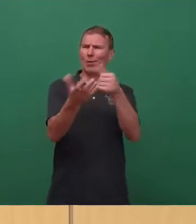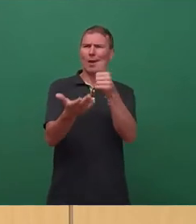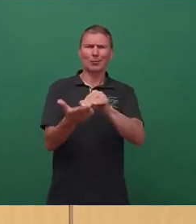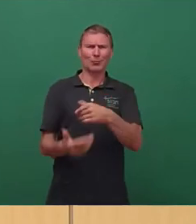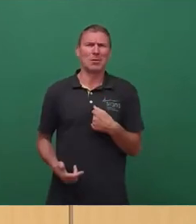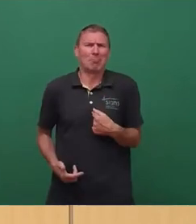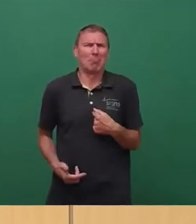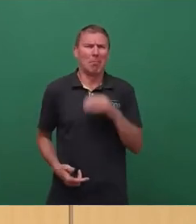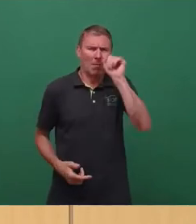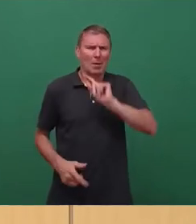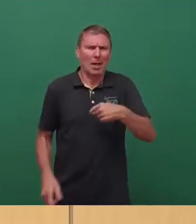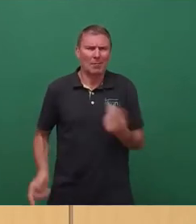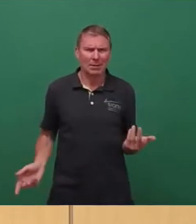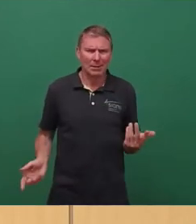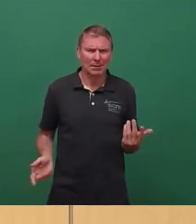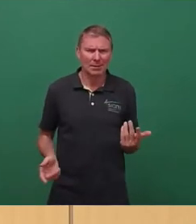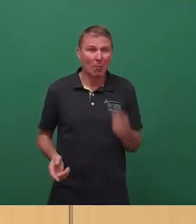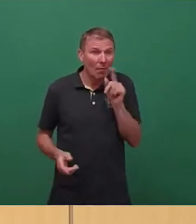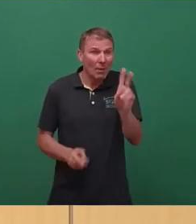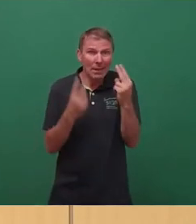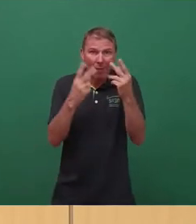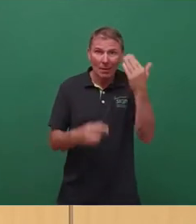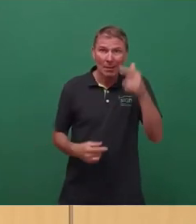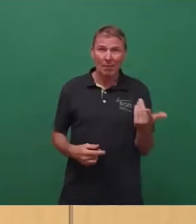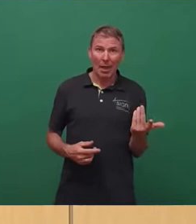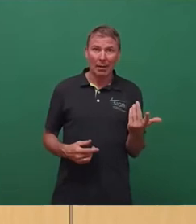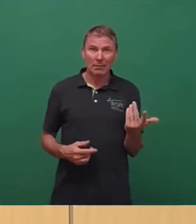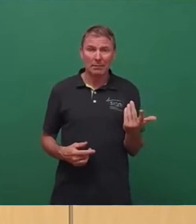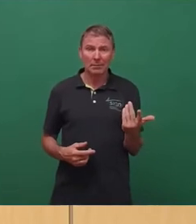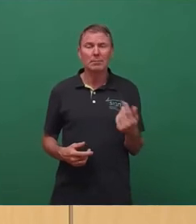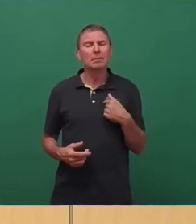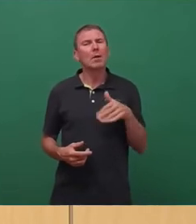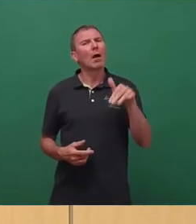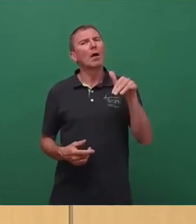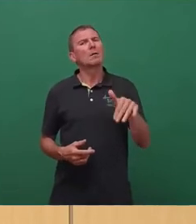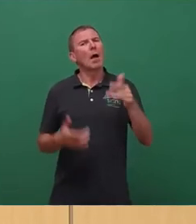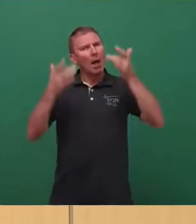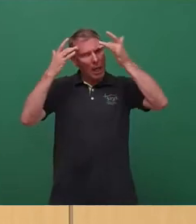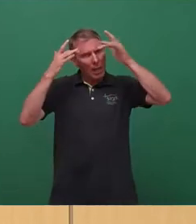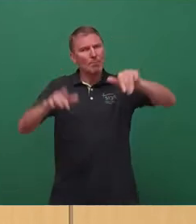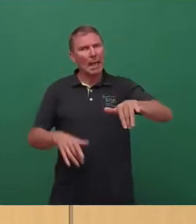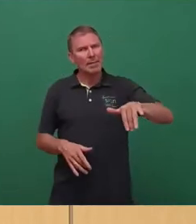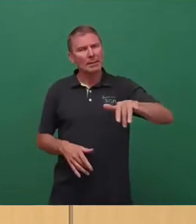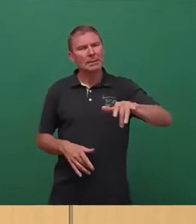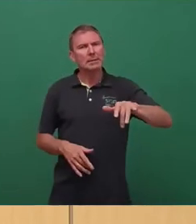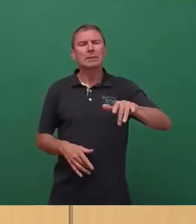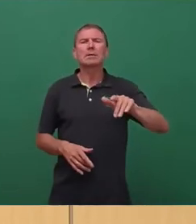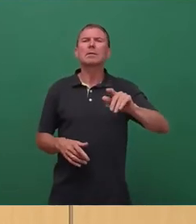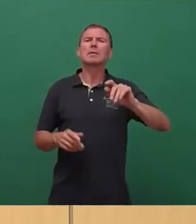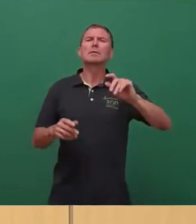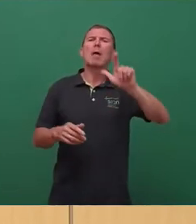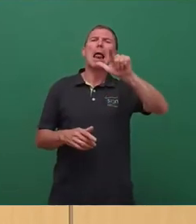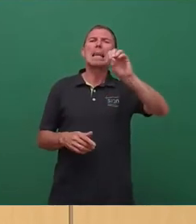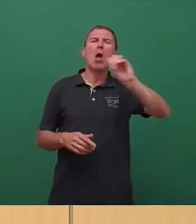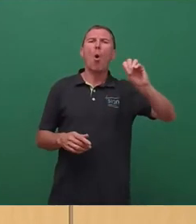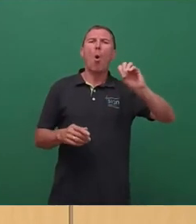Selbst wenn es elementar wichtig ist, wir haben ja das Bekenntnis zum Leo-Gymnasium auch